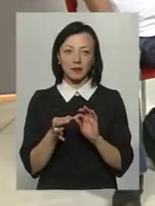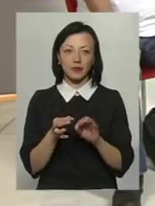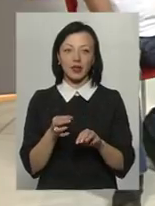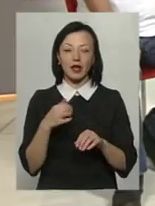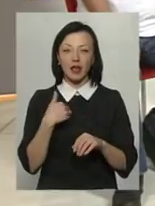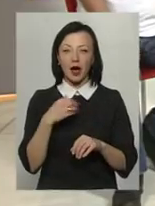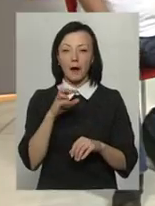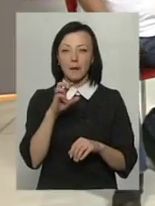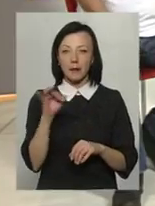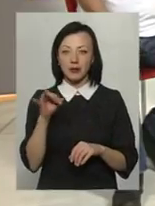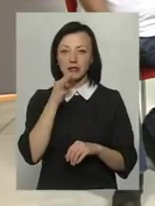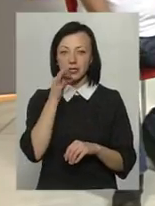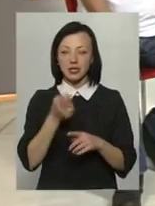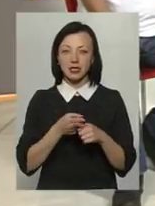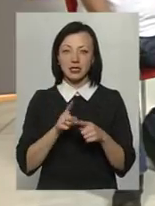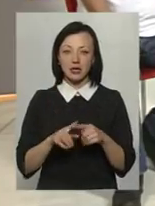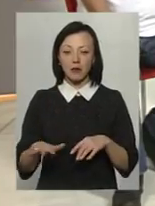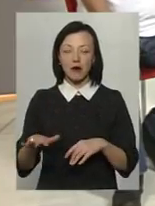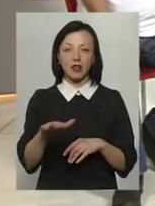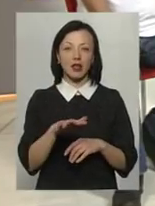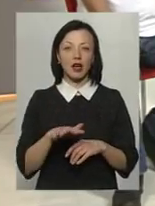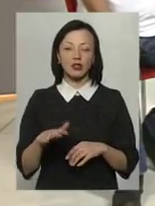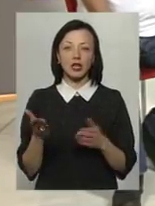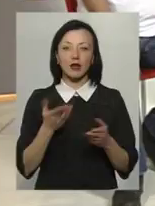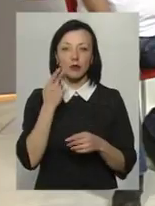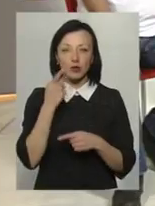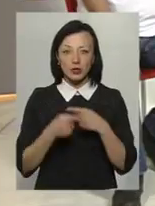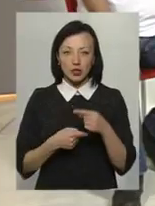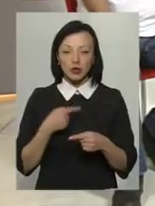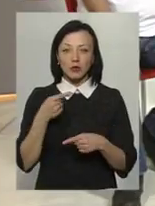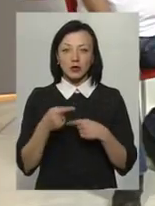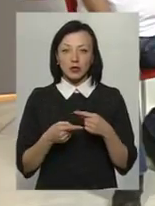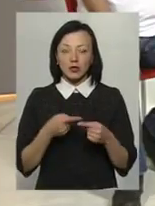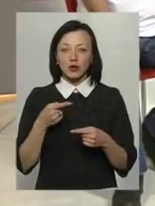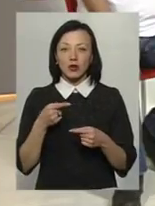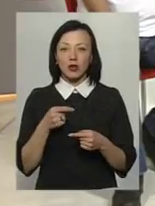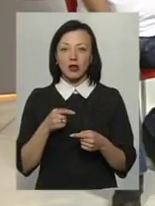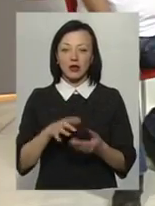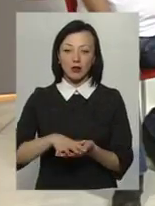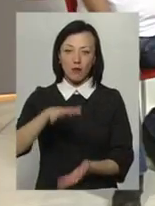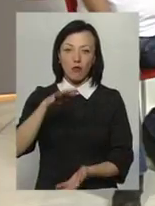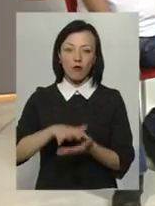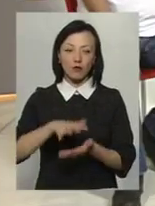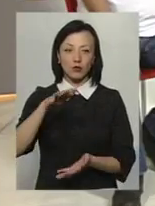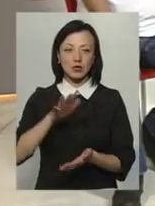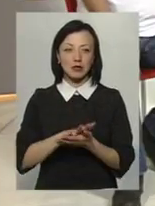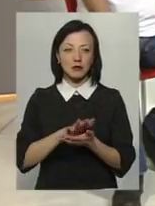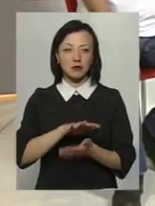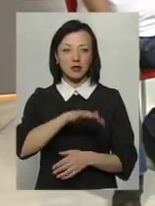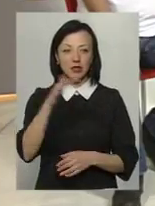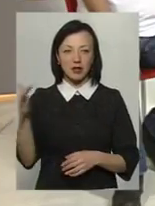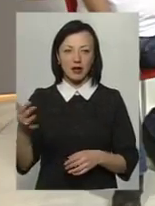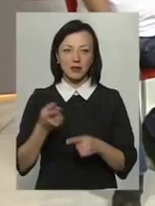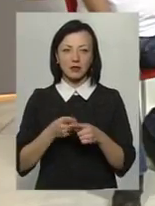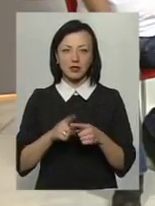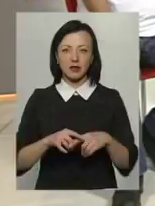що це цей майданчик, який постійно наповнюється сміттям, і при чому ця гора